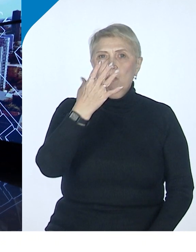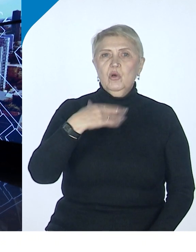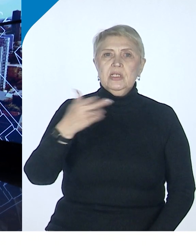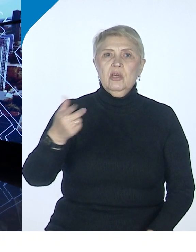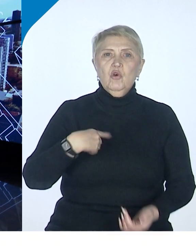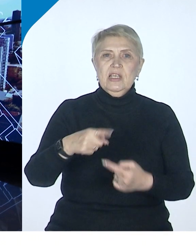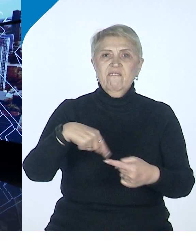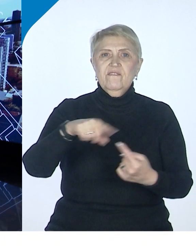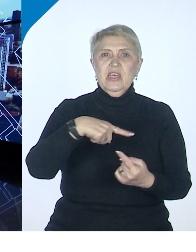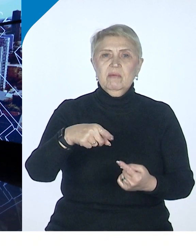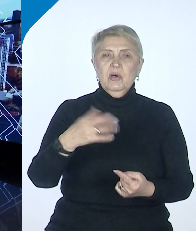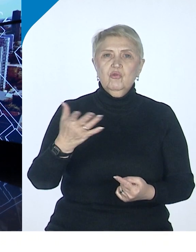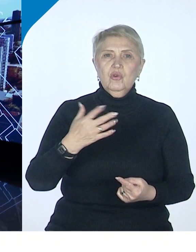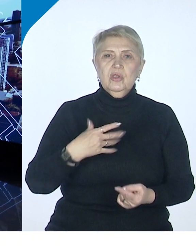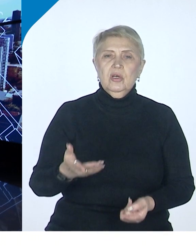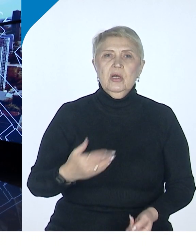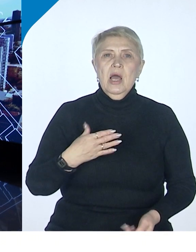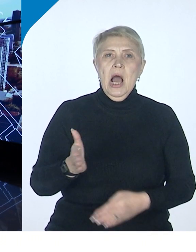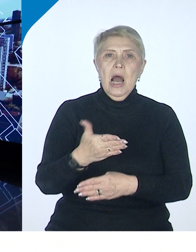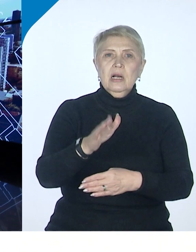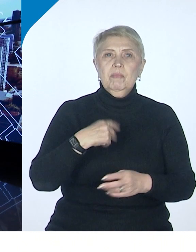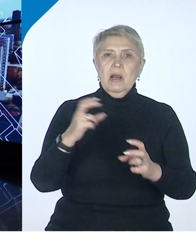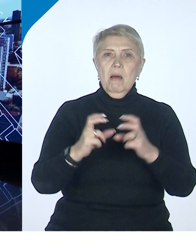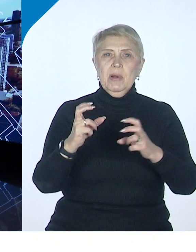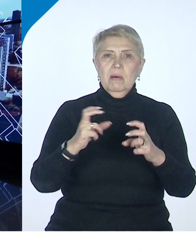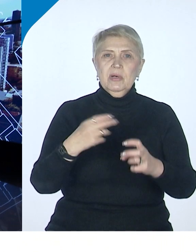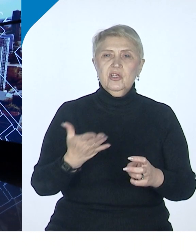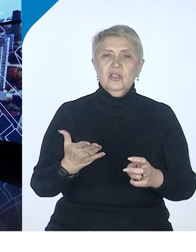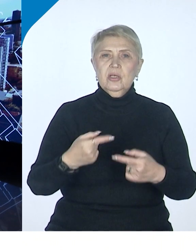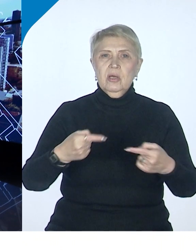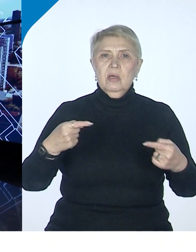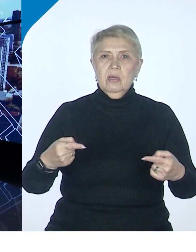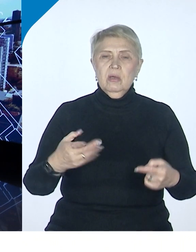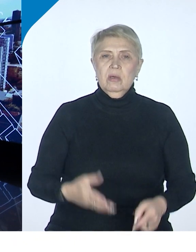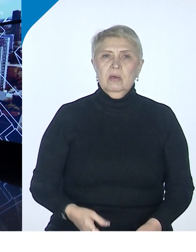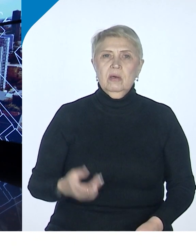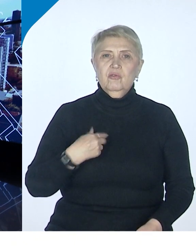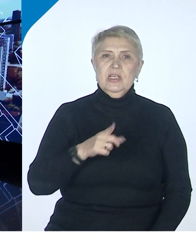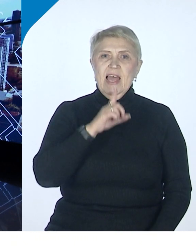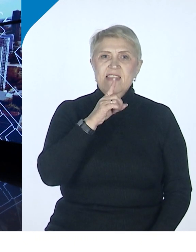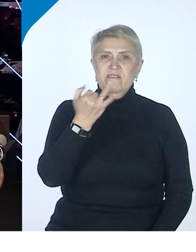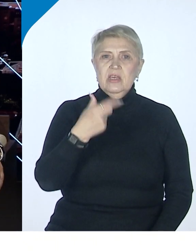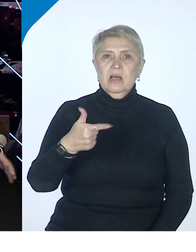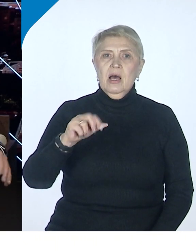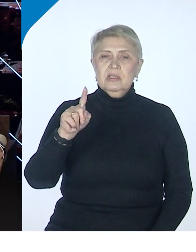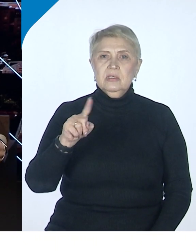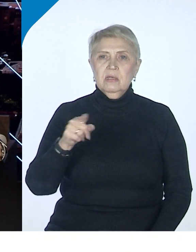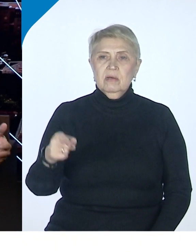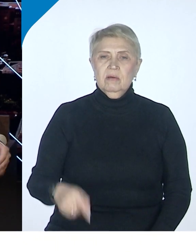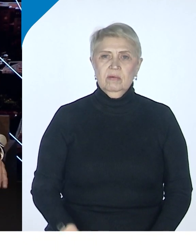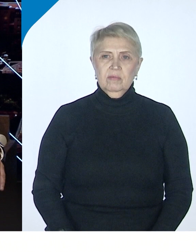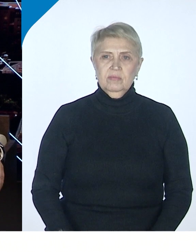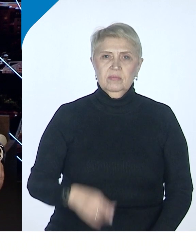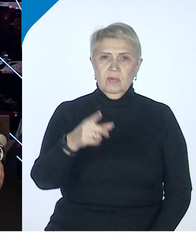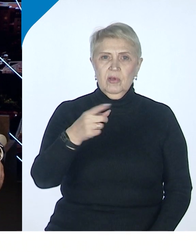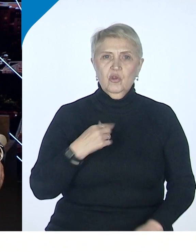в угольную промышленность, в геологоразведку, вот нефти и газы, в частности. Они тут